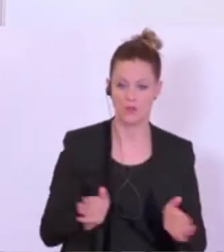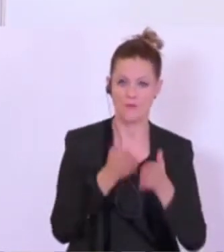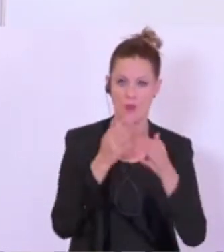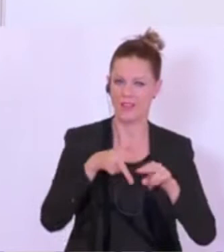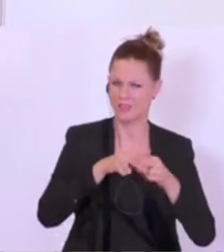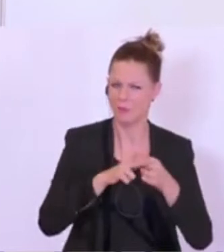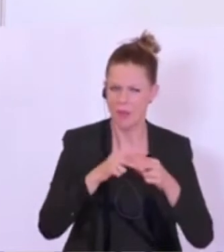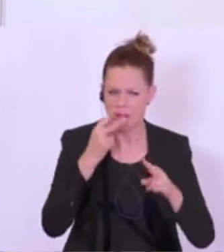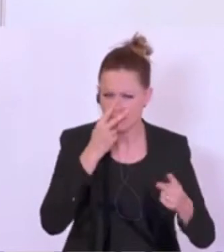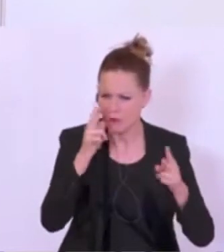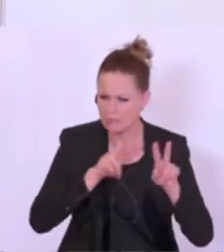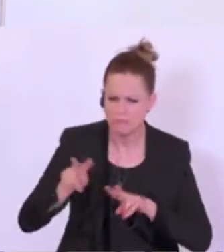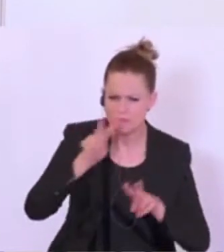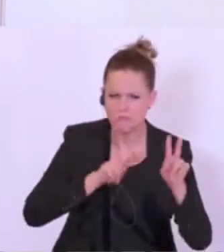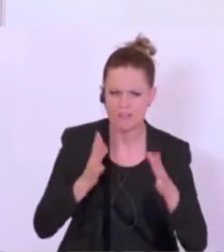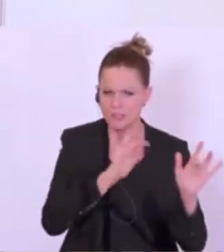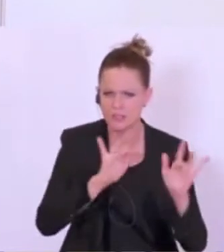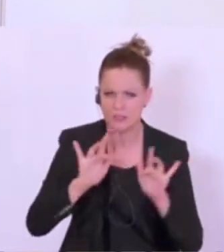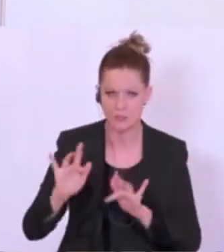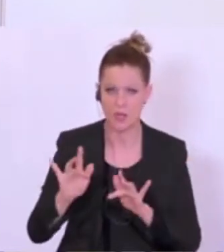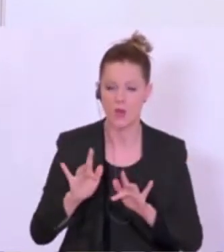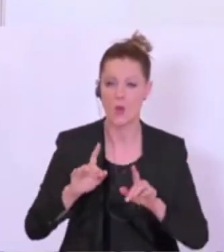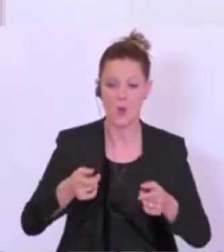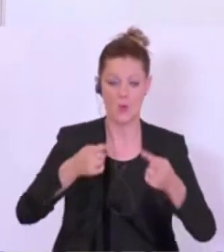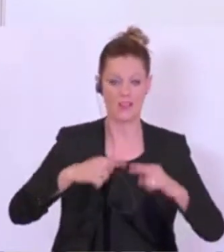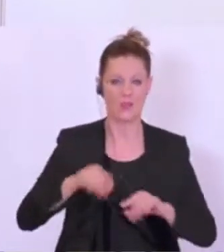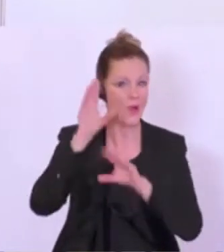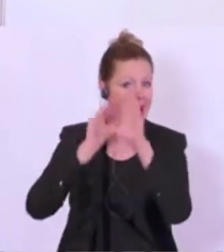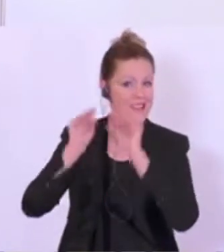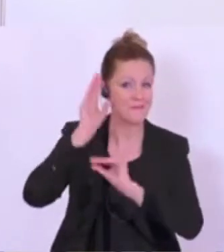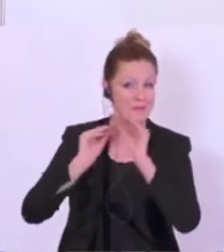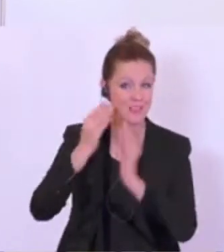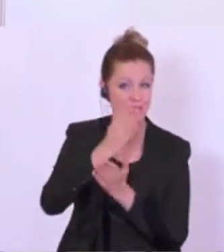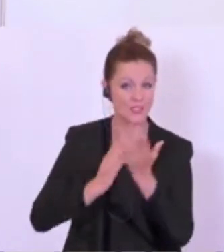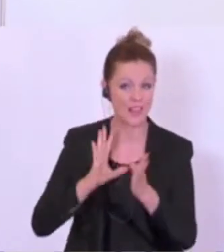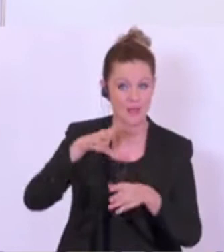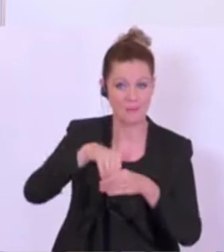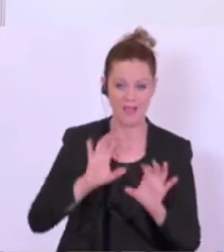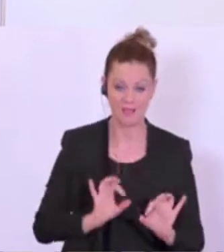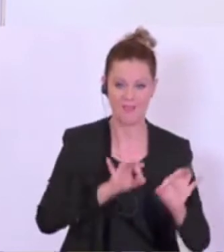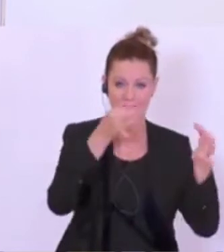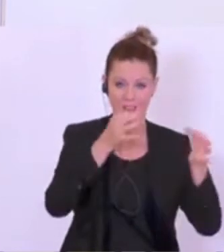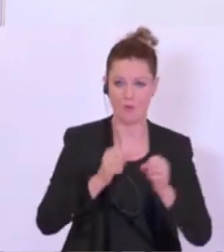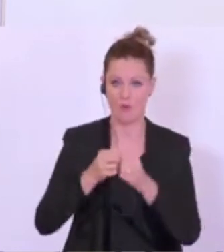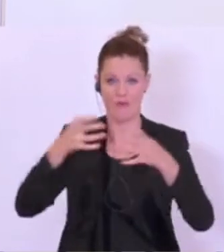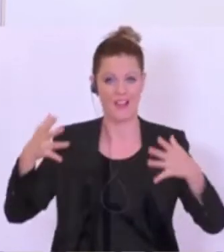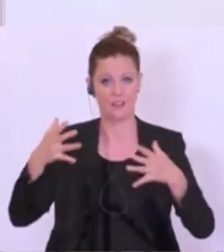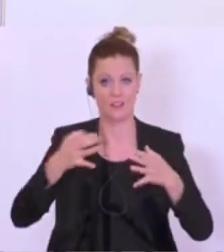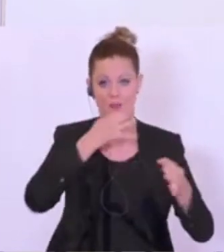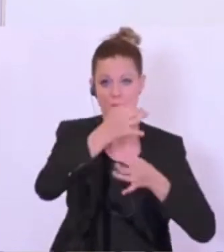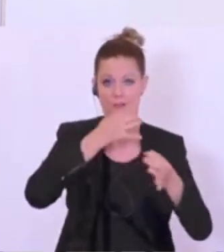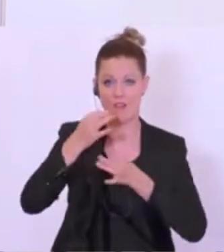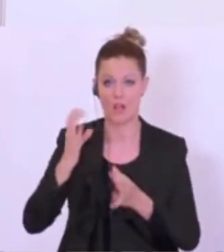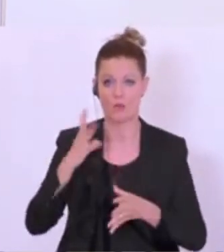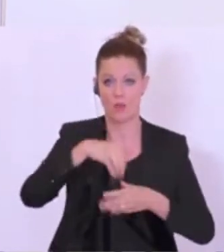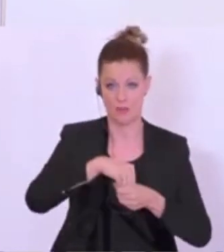und haben einen großen empirischen Teil mit einer qualitativen und quantitativen Befragung,